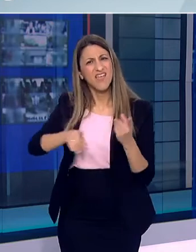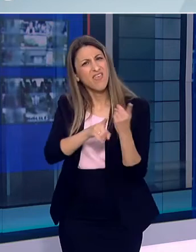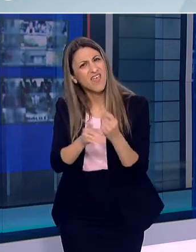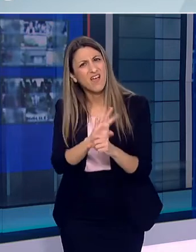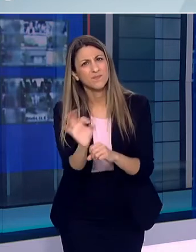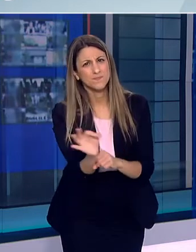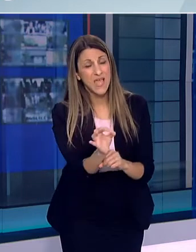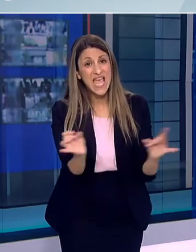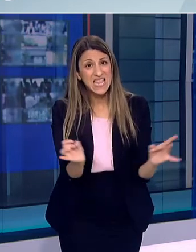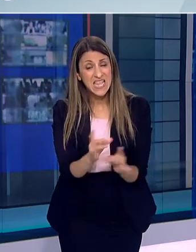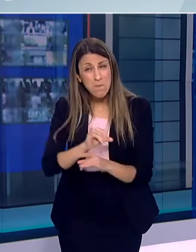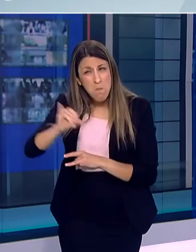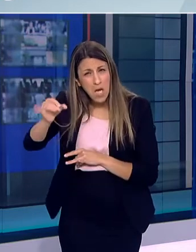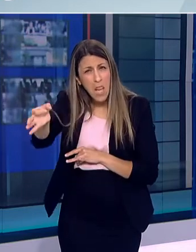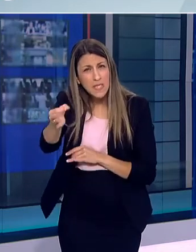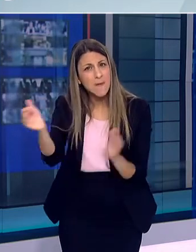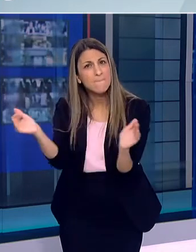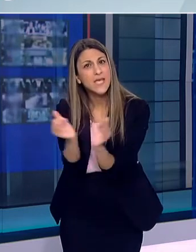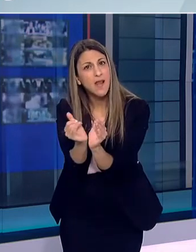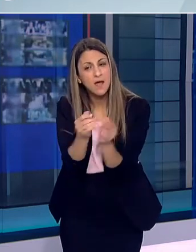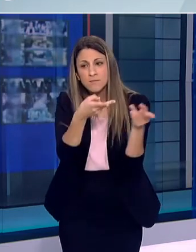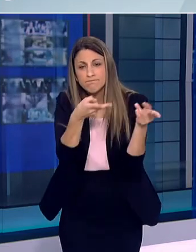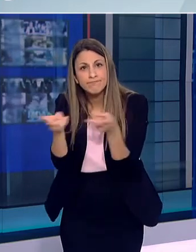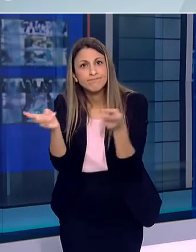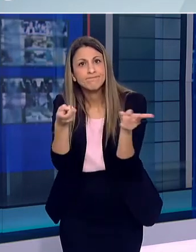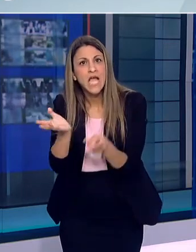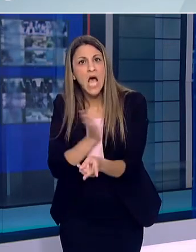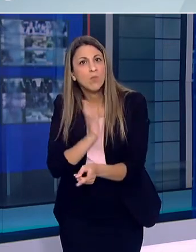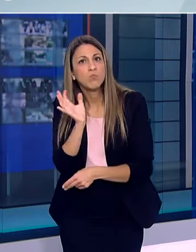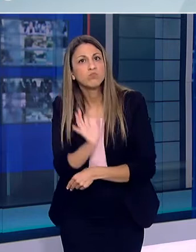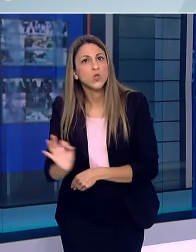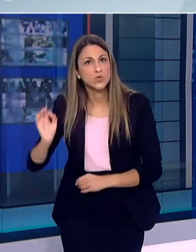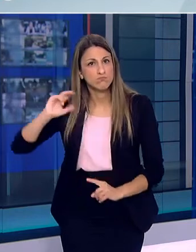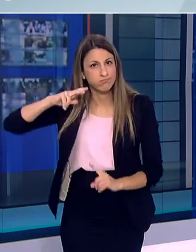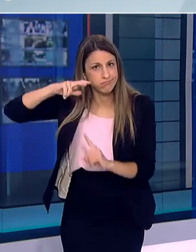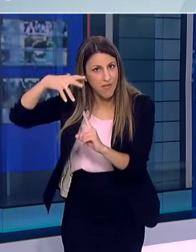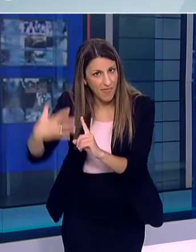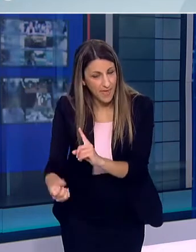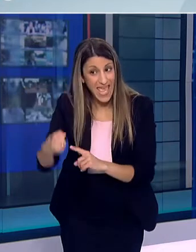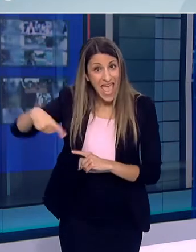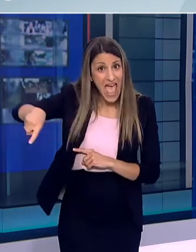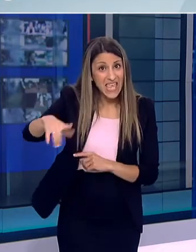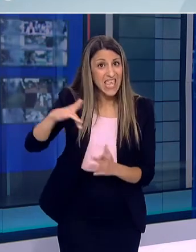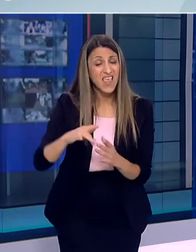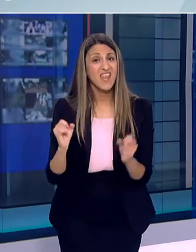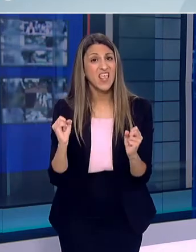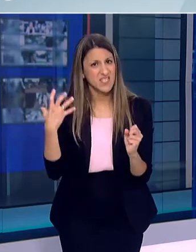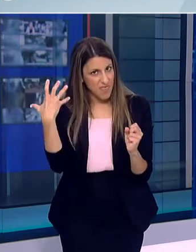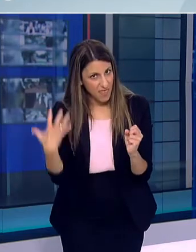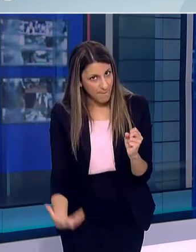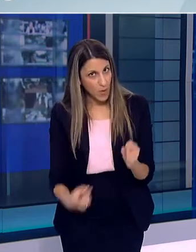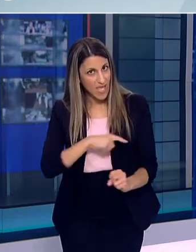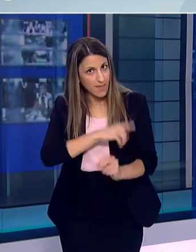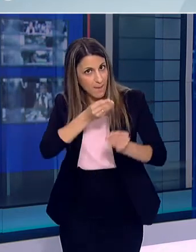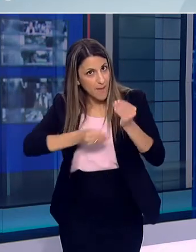απομονωμένα νησιά Με ποιο τρόπο θα γίνονται οι διακομιδές Θα ενισχυθούν τα κέντρα υγείας με ιατρικό προσωπικό Τι προβλέπετε σε περίπτωση